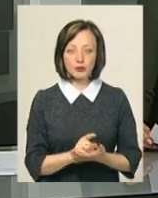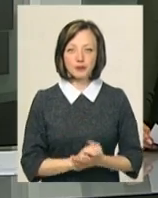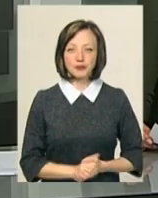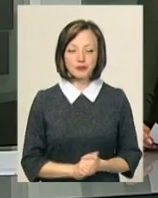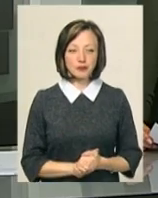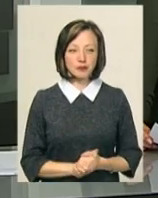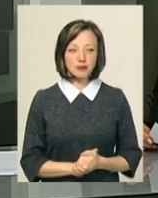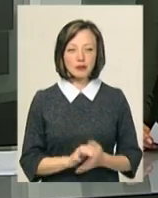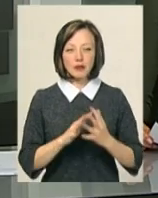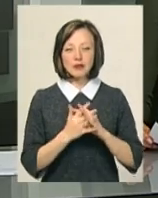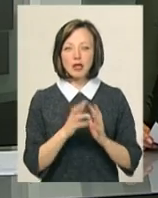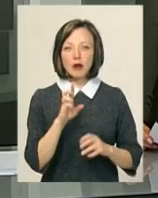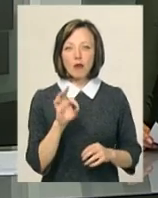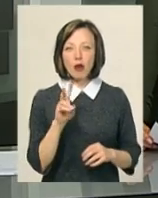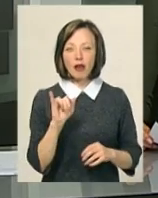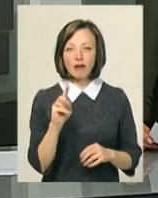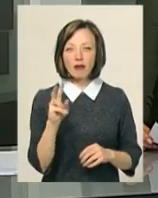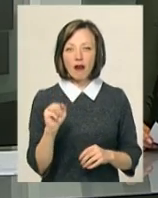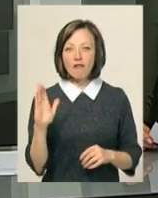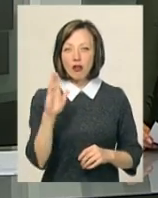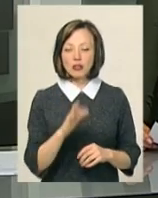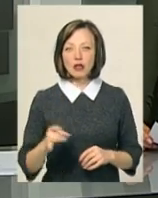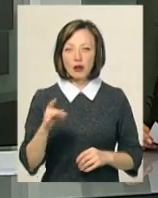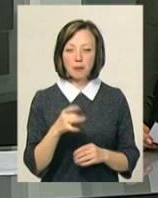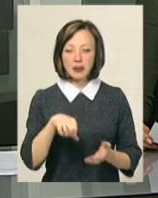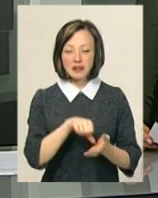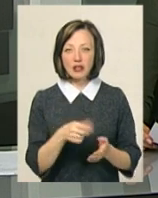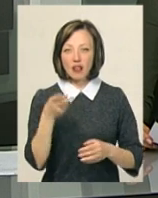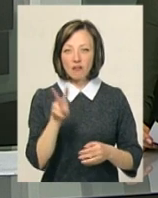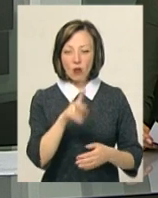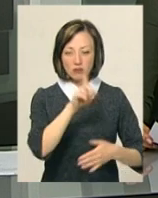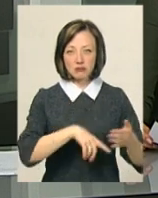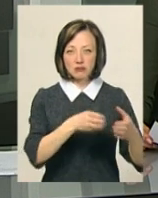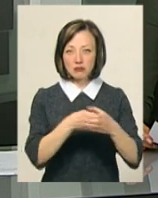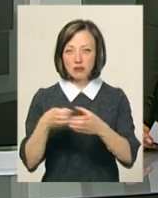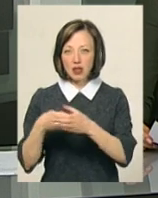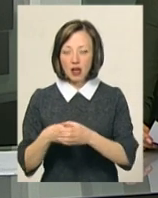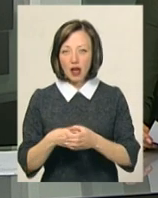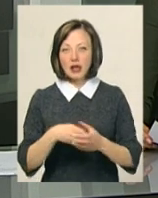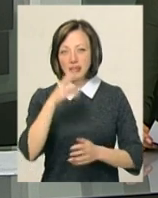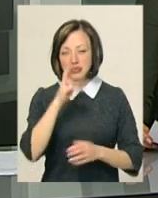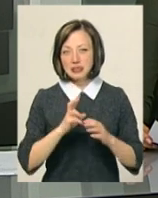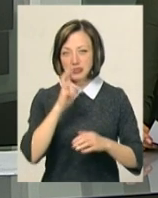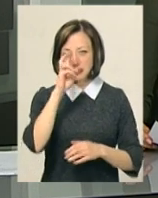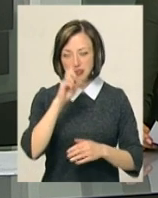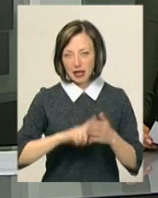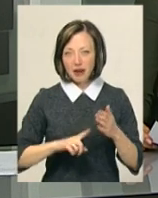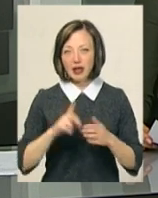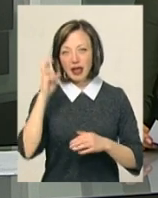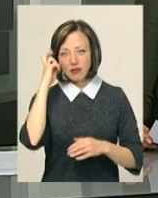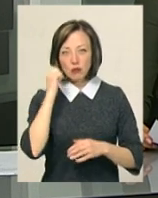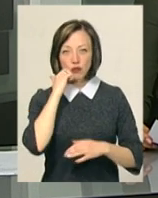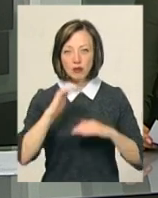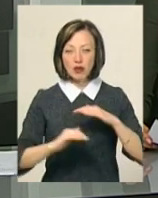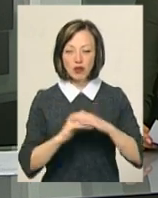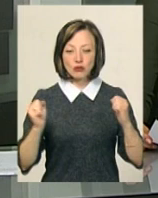У селі Букиївка Волочийського району представники двох конфесій Української православної церкви – Київського і Московського патріархату – на